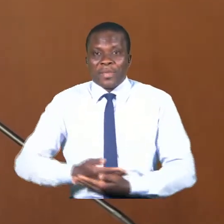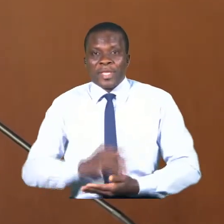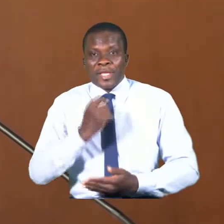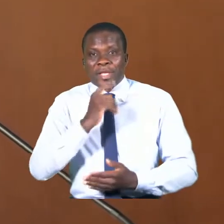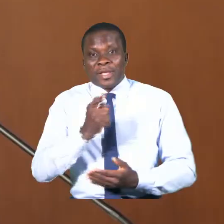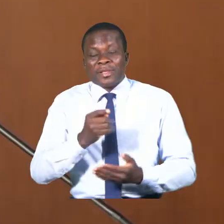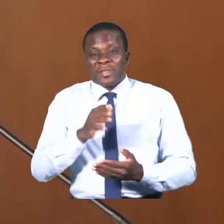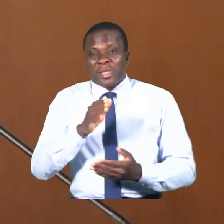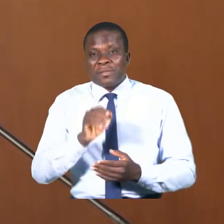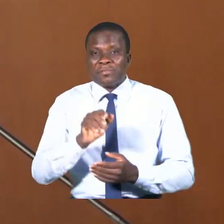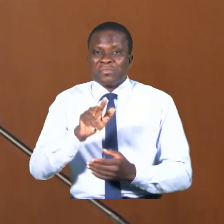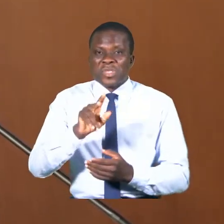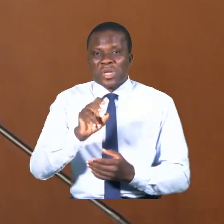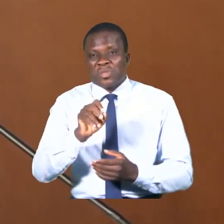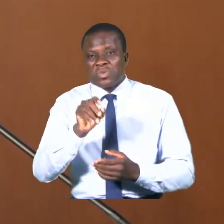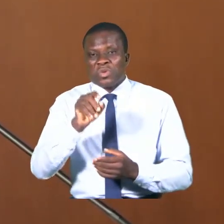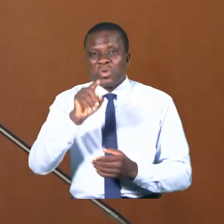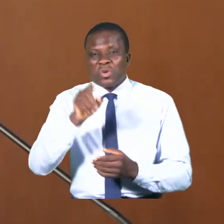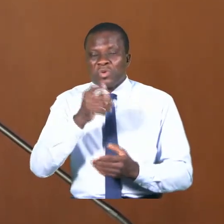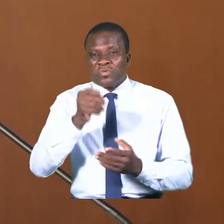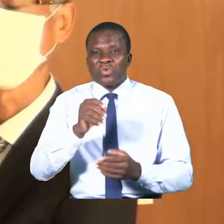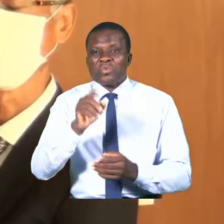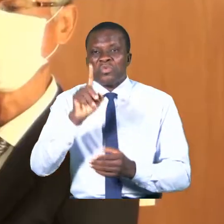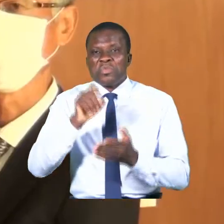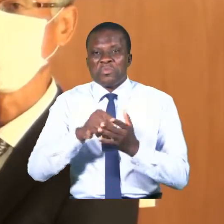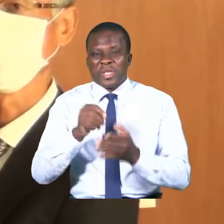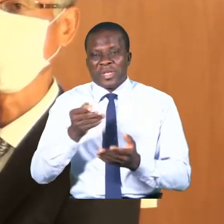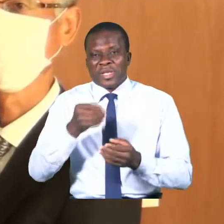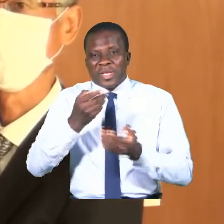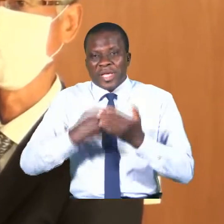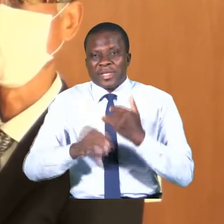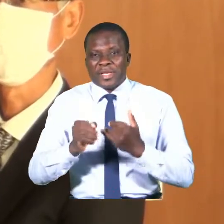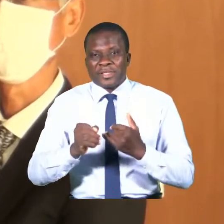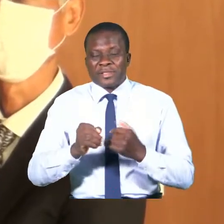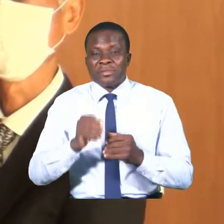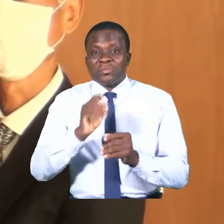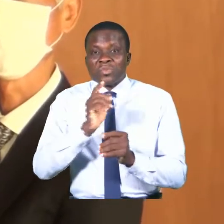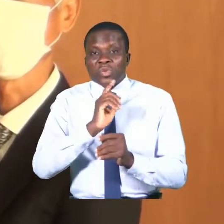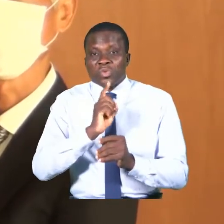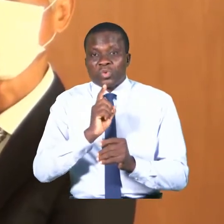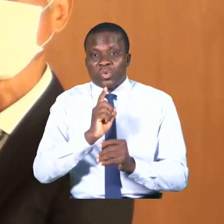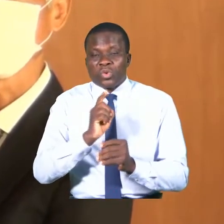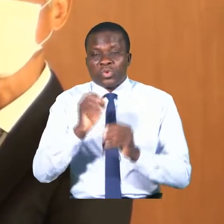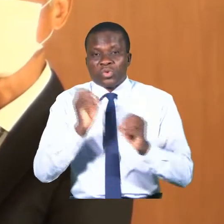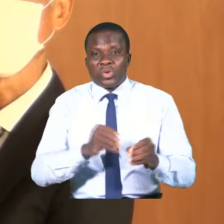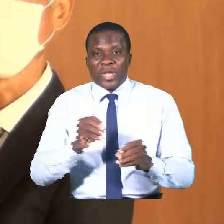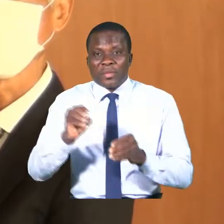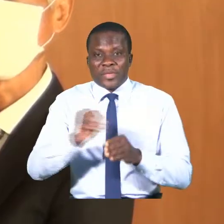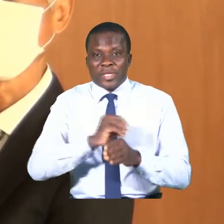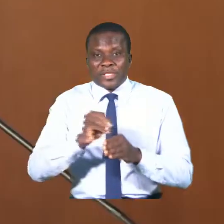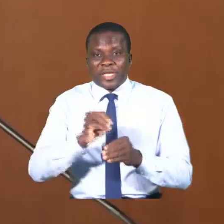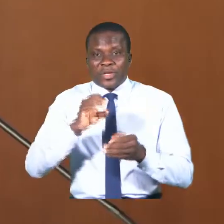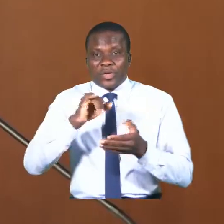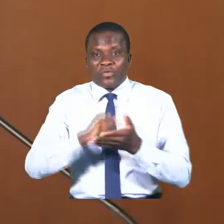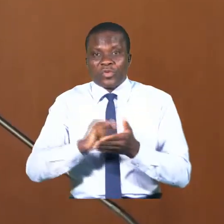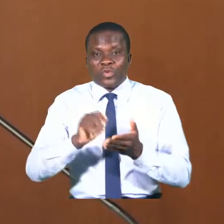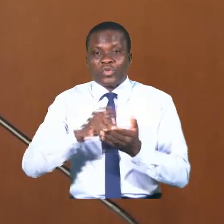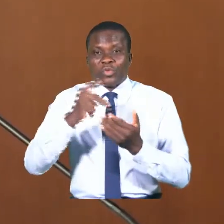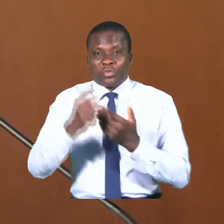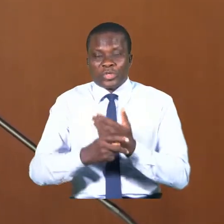à 31 pour 1 000 naissances au Bénin. D'où la mise en œuvre de ce projet